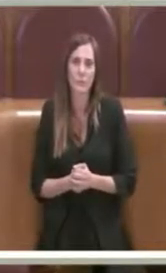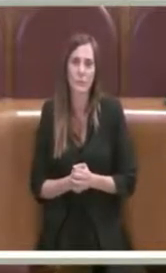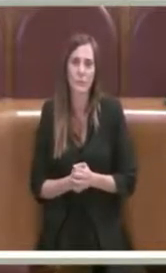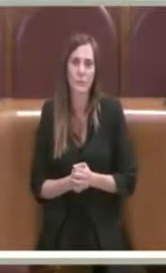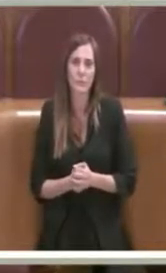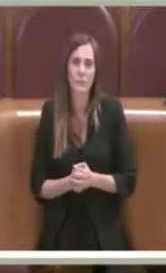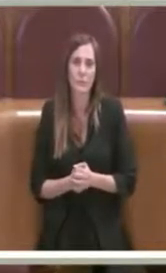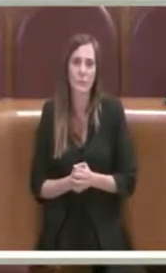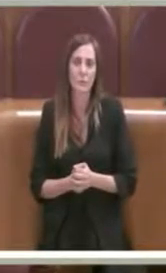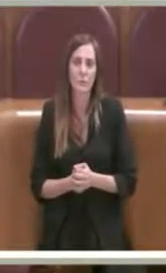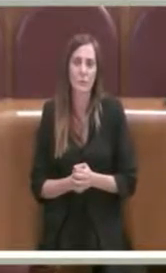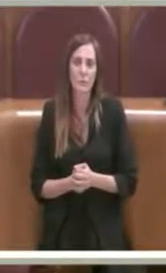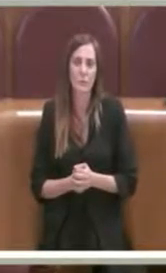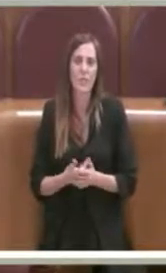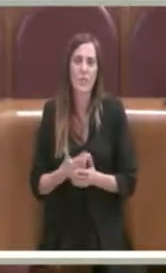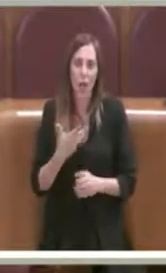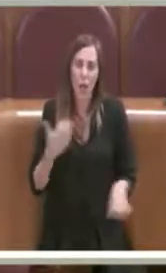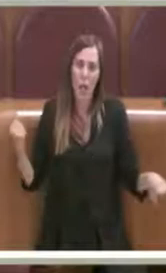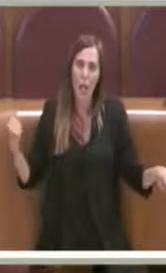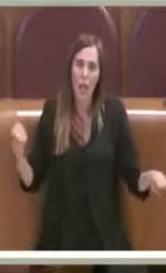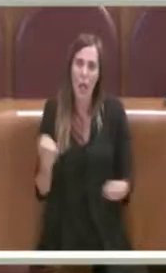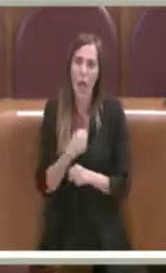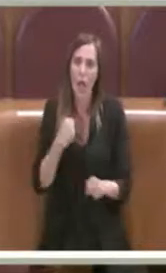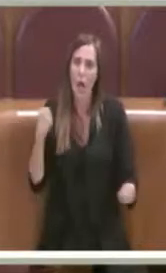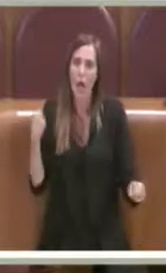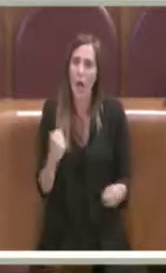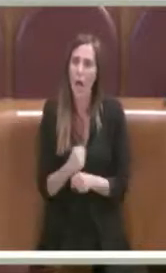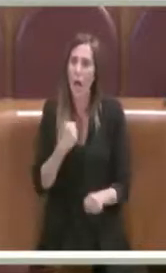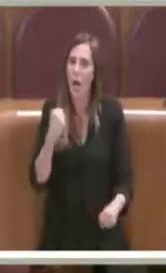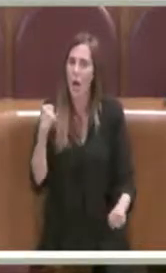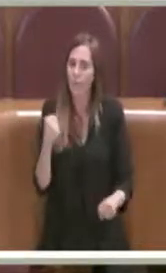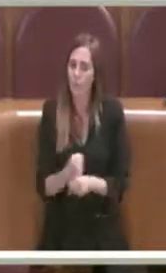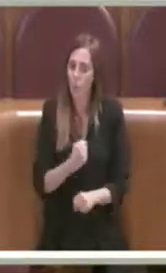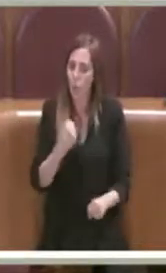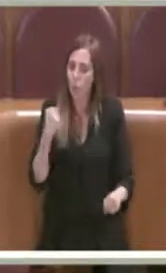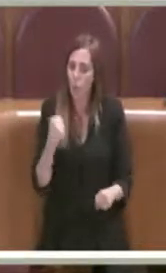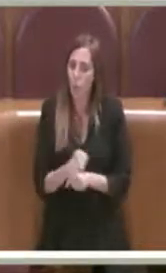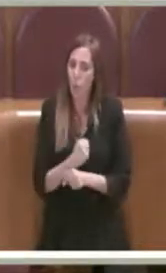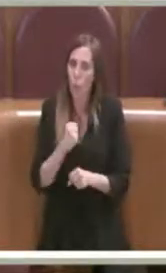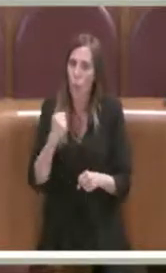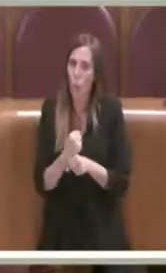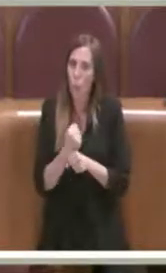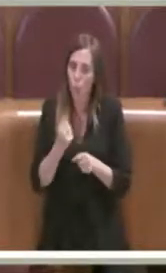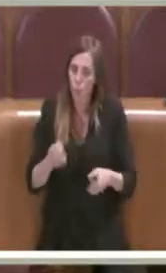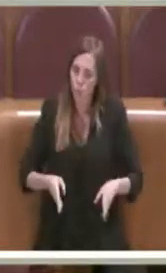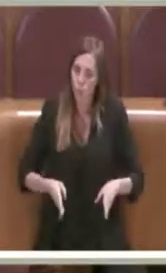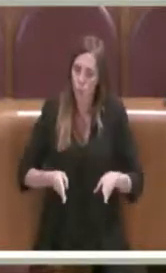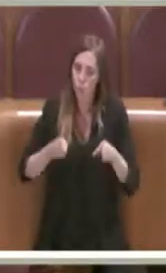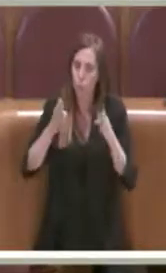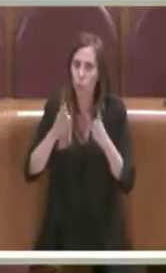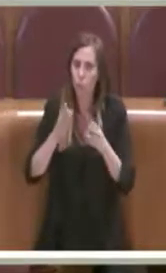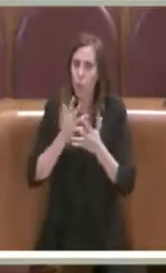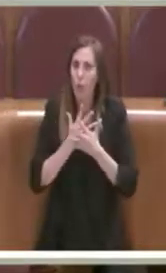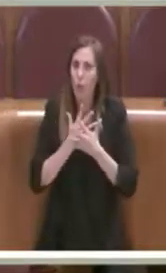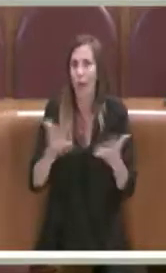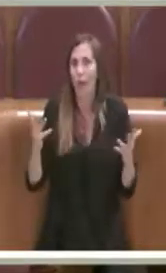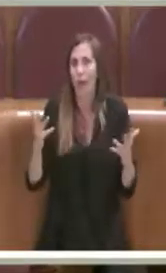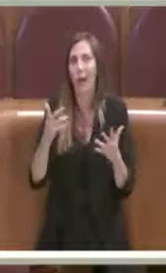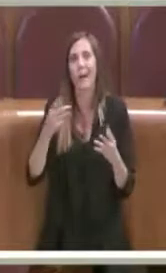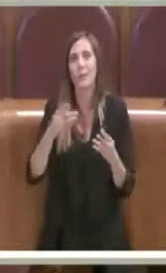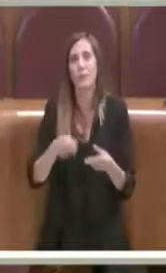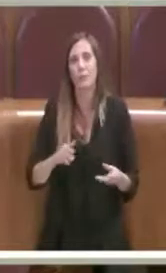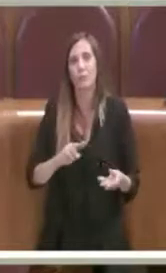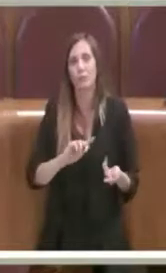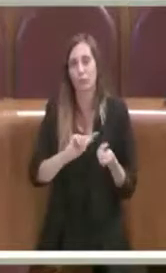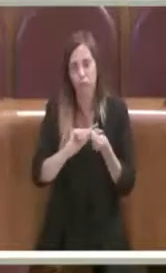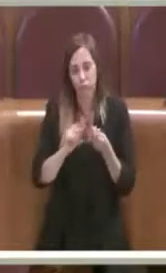Quindi c'è un lavoro dietro per quanto riguarda la struttura perché chiaramente per riqualificare